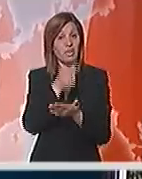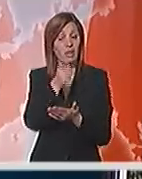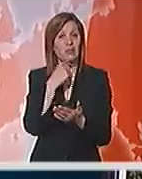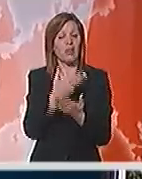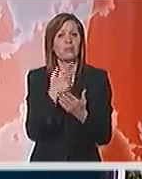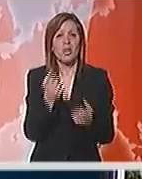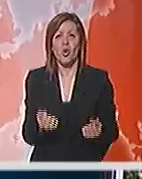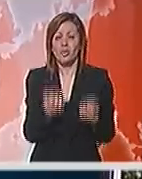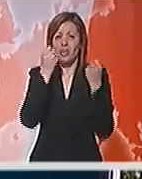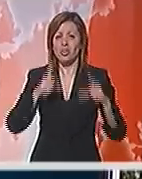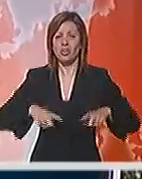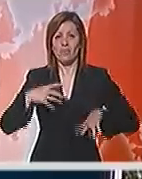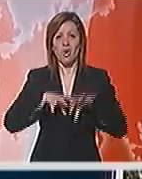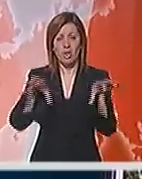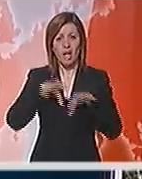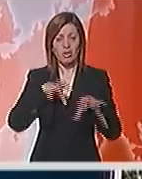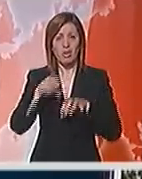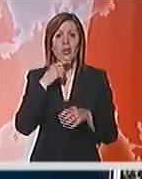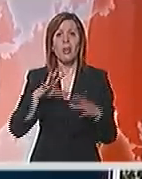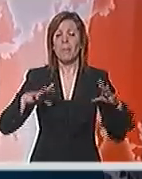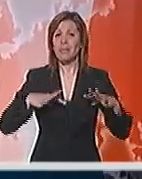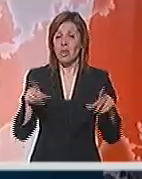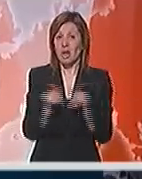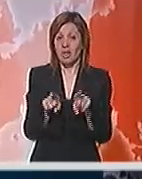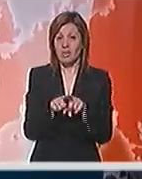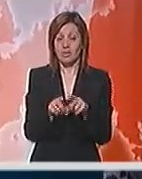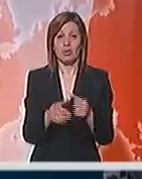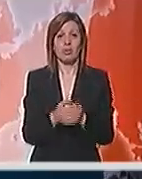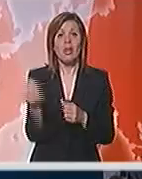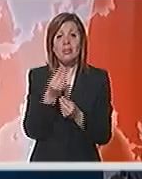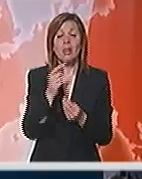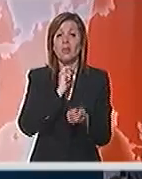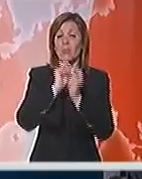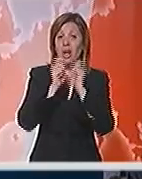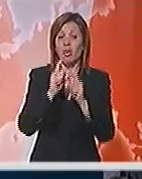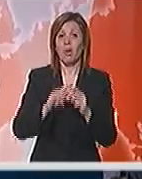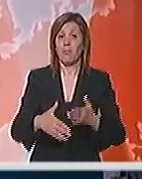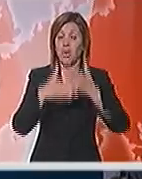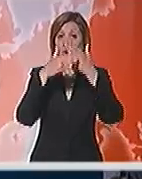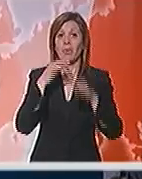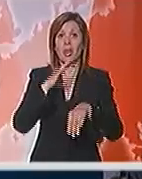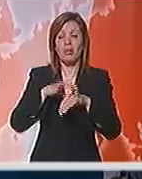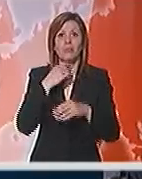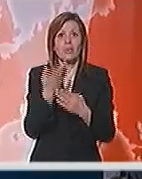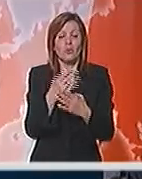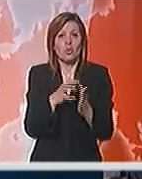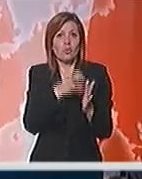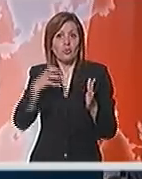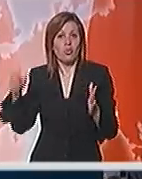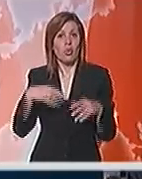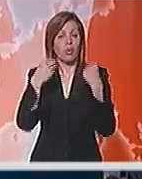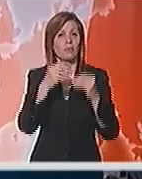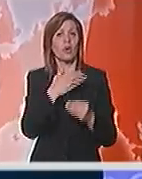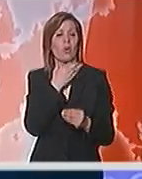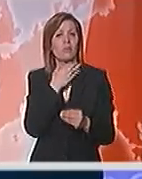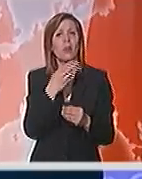aranžben otežati život radnika u javnom sektoru i penzionera. Zašto pregovori o pomoći Grčkoj traju toliko dugo, objašnijem komesar